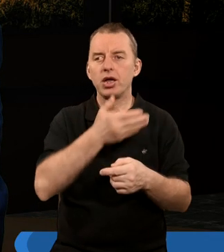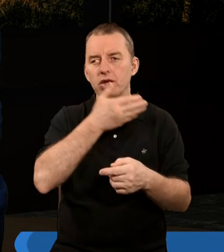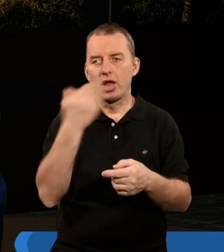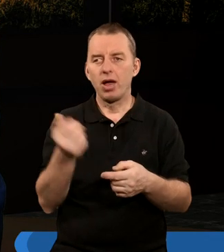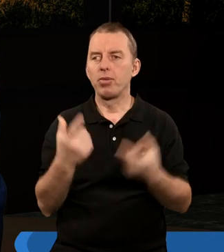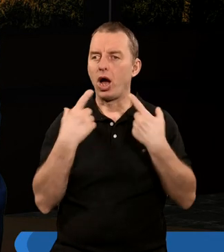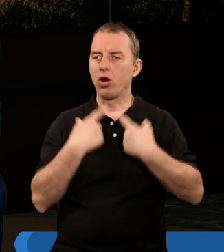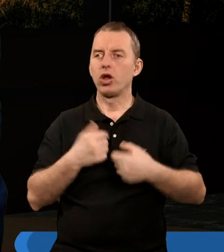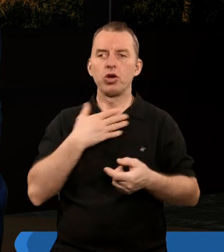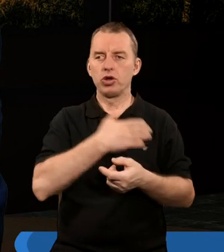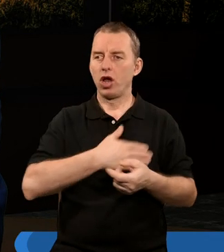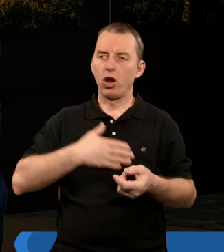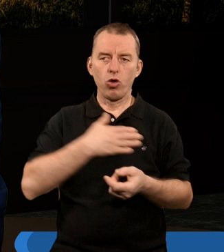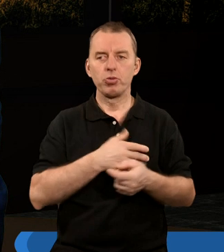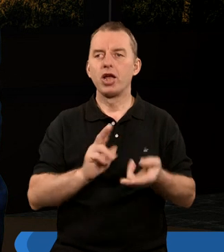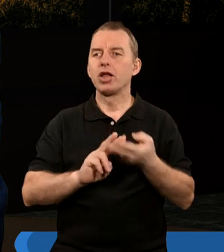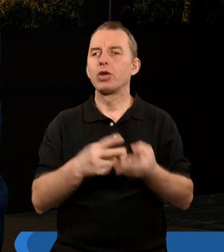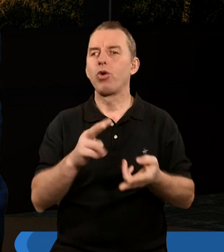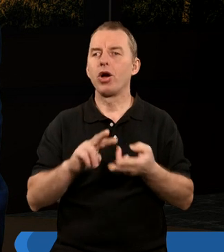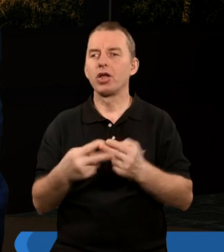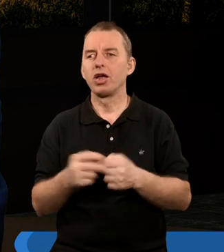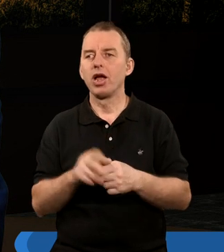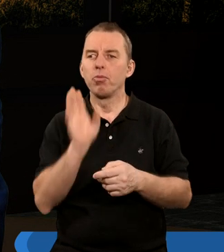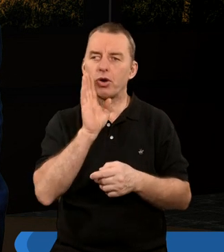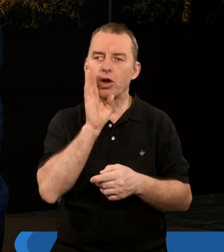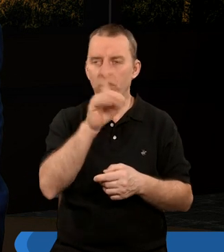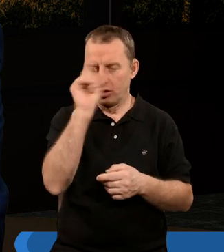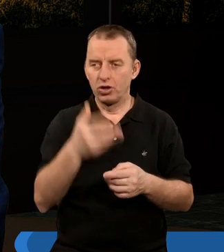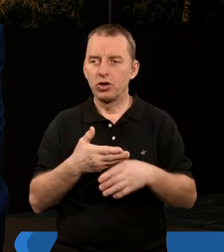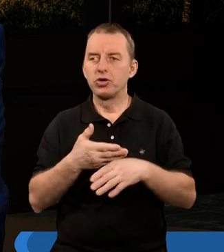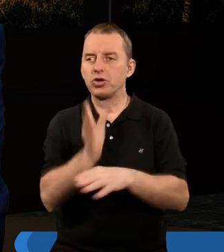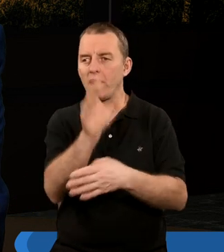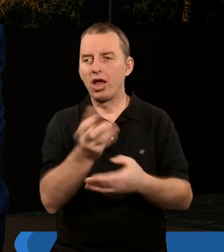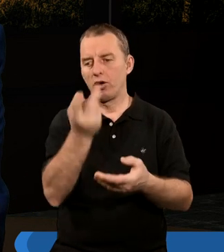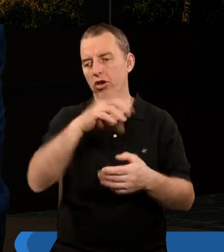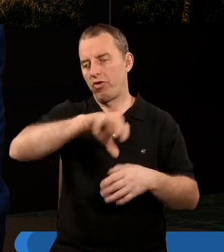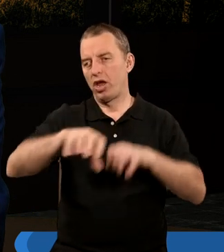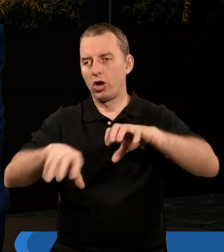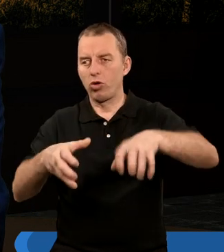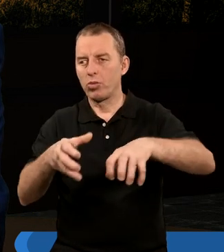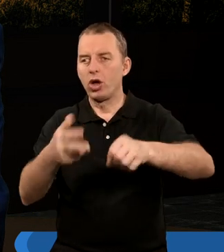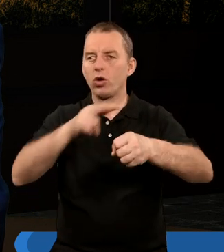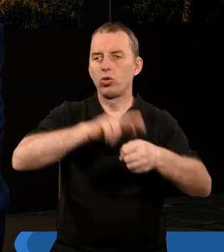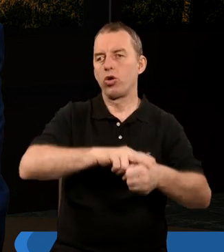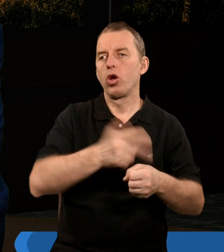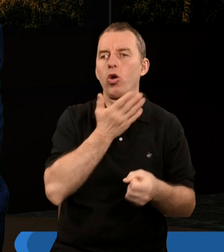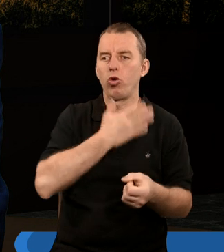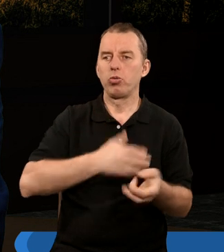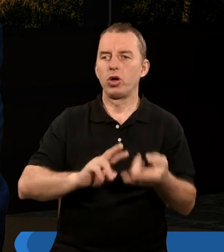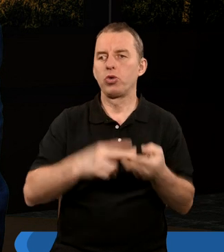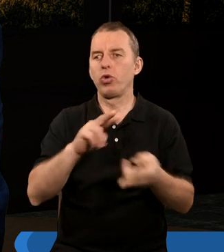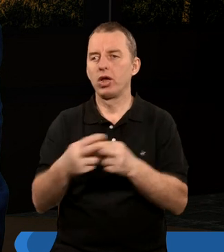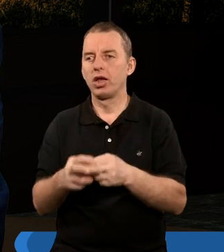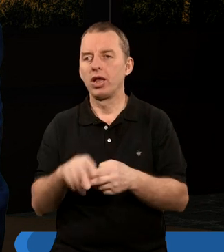osoby, która nie lubi słodyczy. Prawdopodobnie ludzie dzielą się na dwie grupy, na tych, którzy lubią